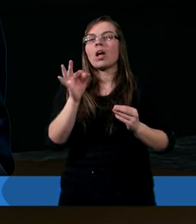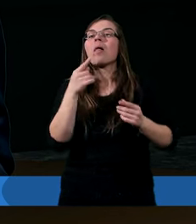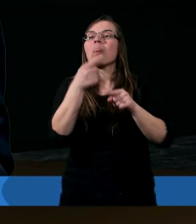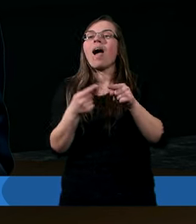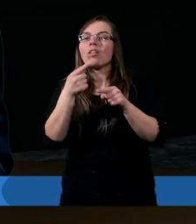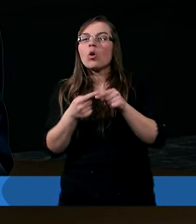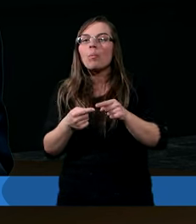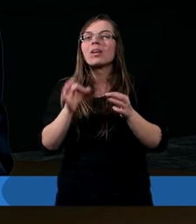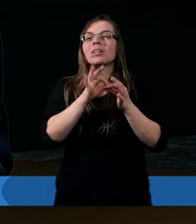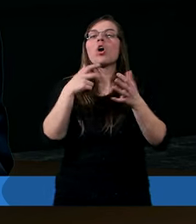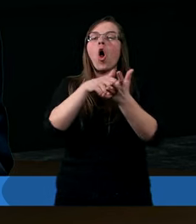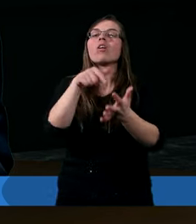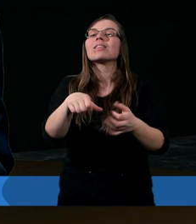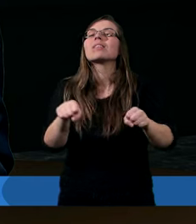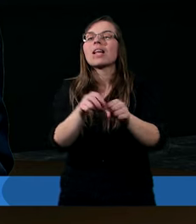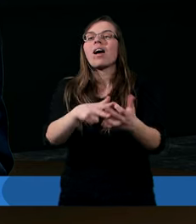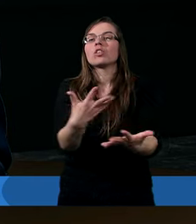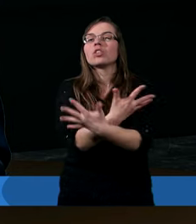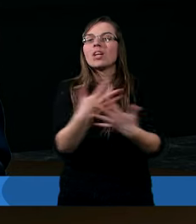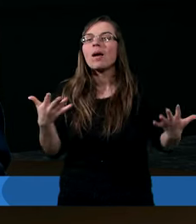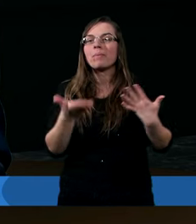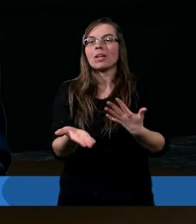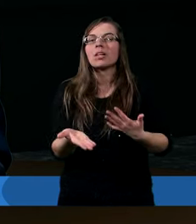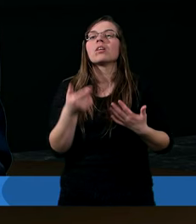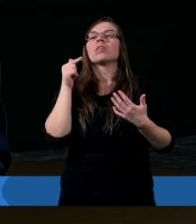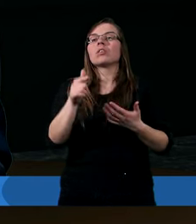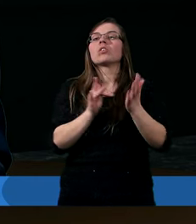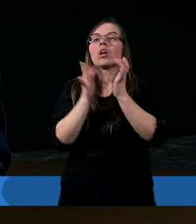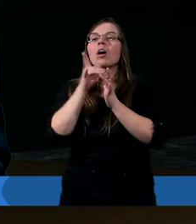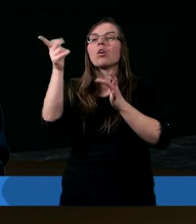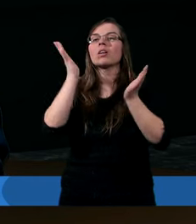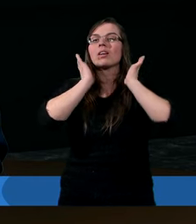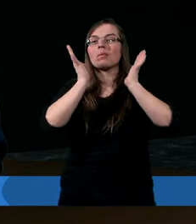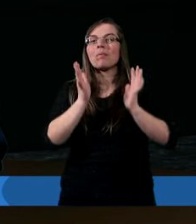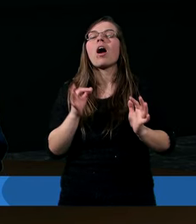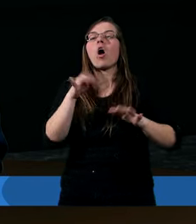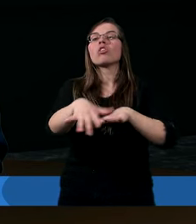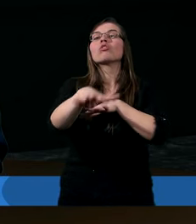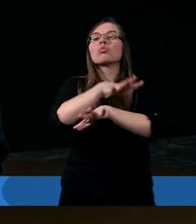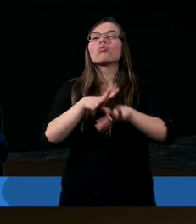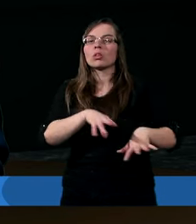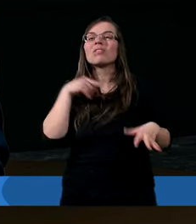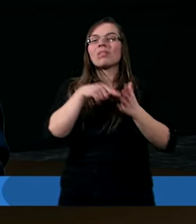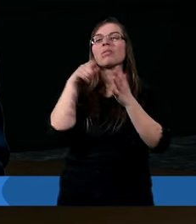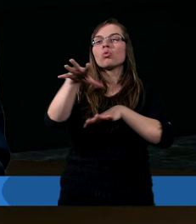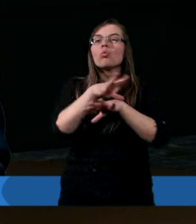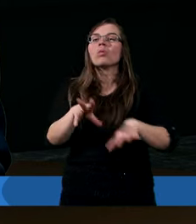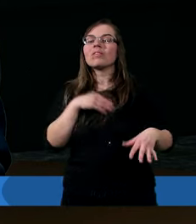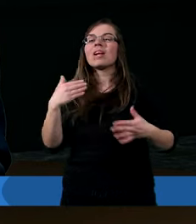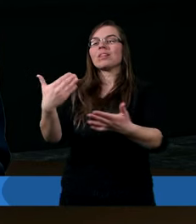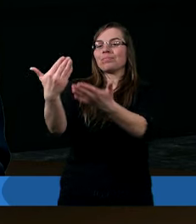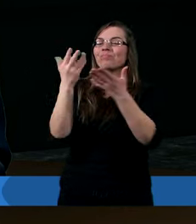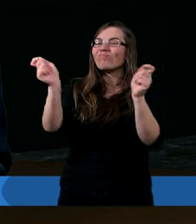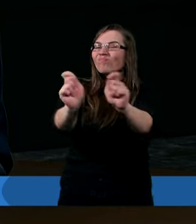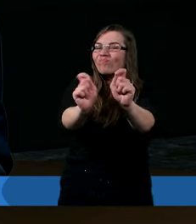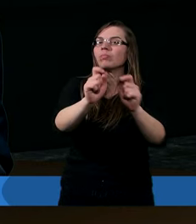Natomiast jeżeli chodzi o sprawiedliwość na tej ziemi, to według tego, co powiedział Jezus, nią dba, Duch Święty. Bo on dba o to, żebyśmy my